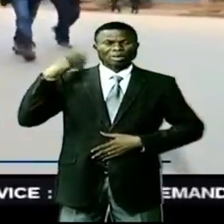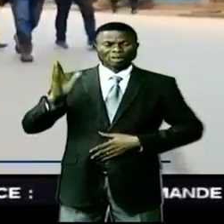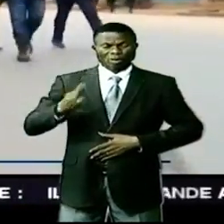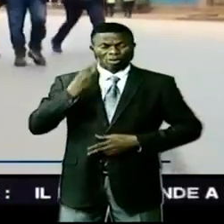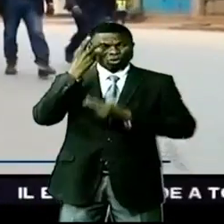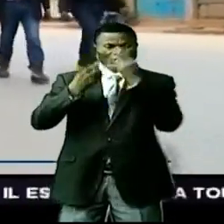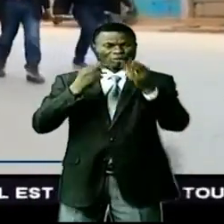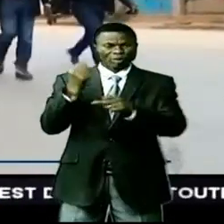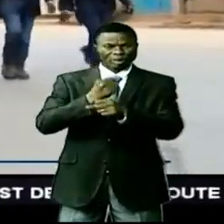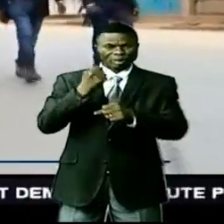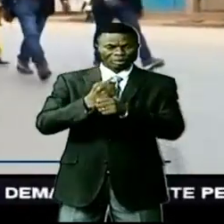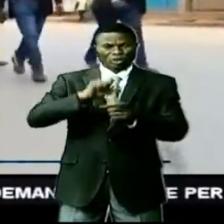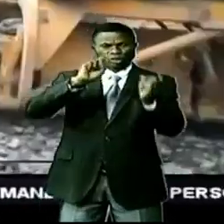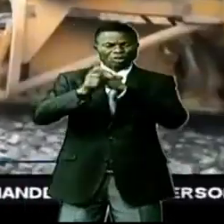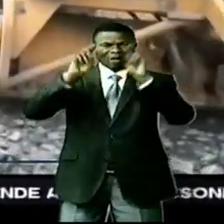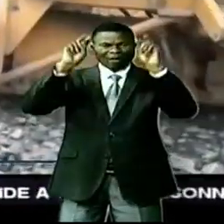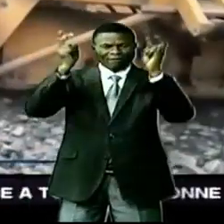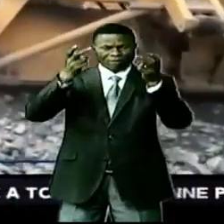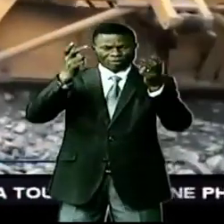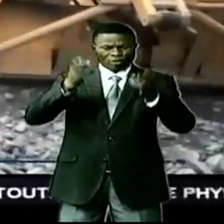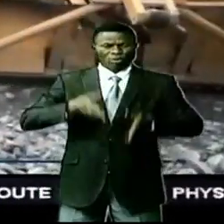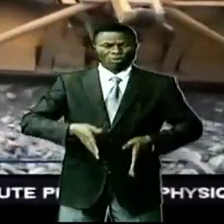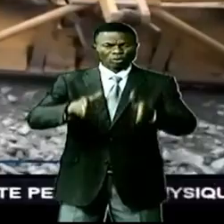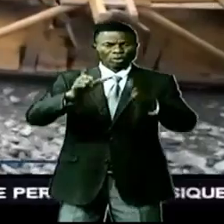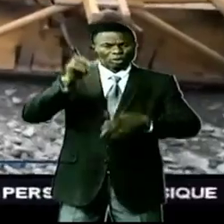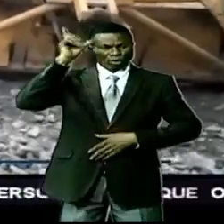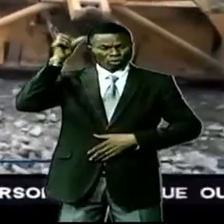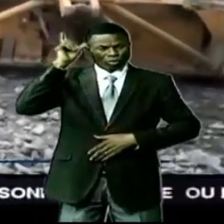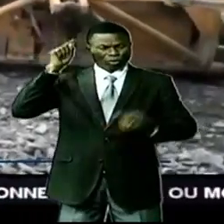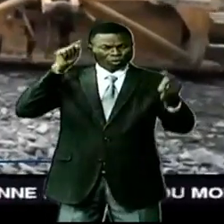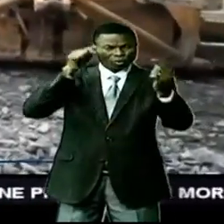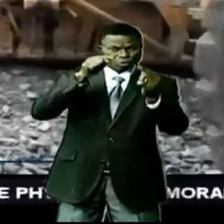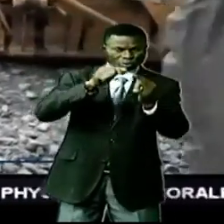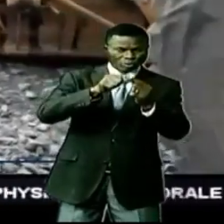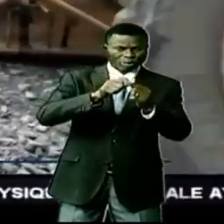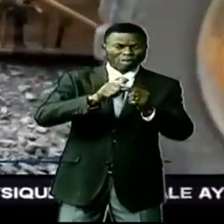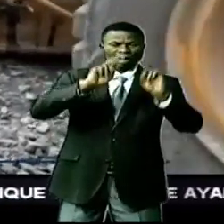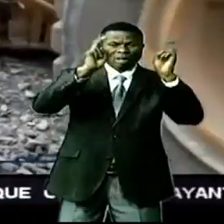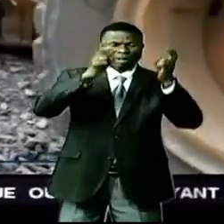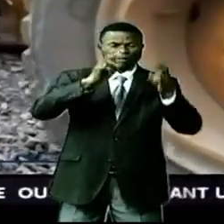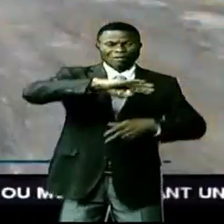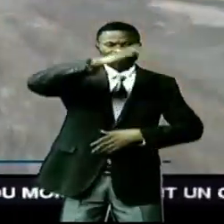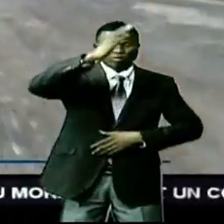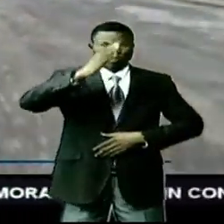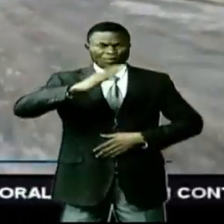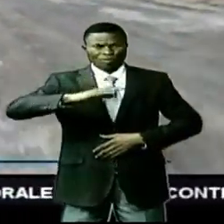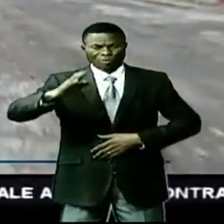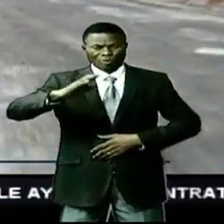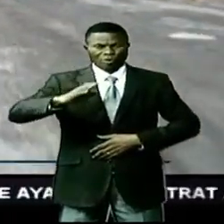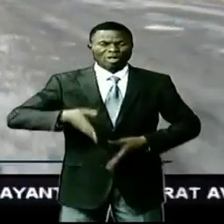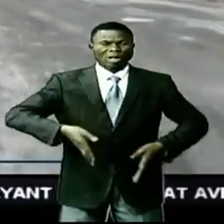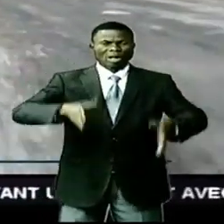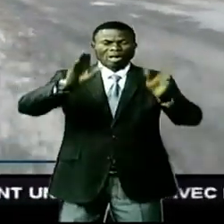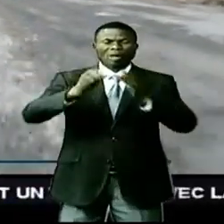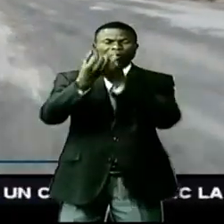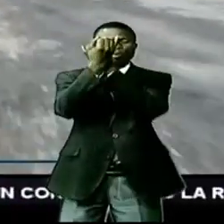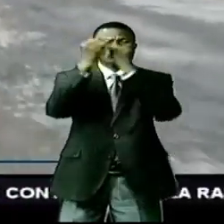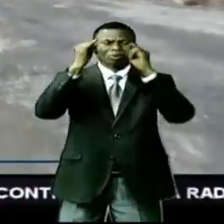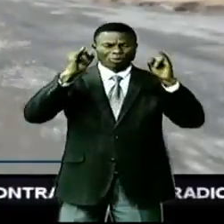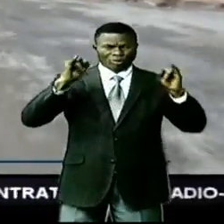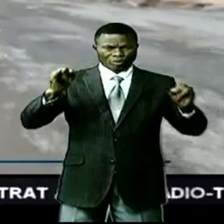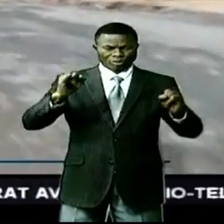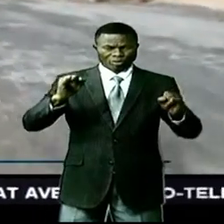inspecté les travaux de modernisation de la route Lubumbashi, juste à l'entrée de la ville montagneuse et le boulevard de l'Indépendance,